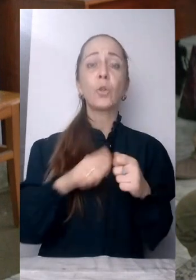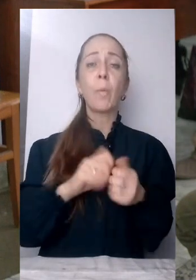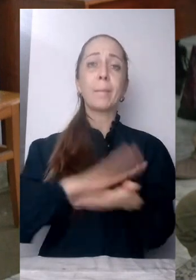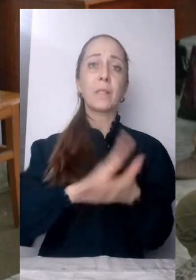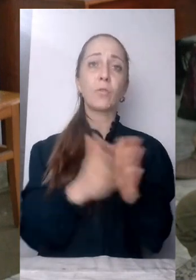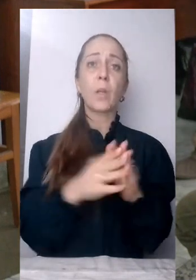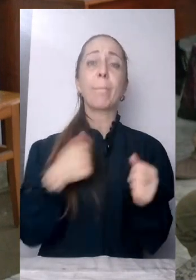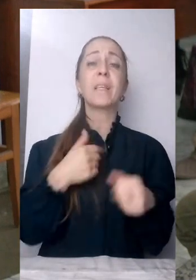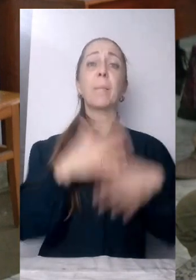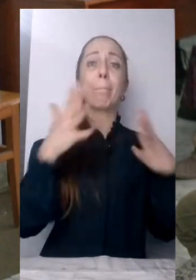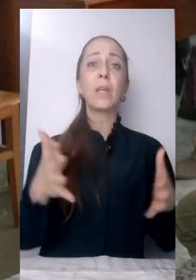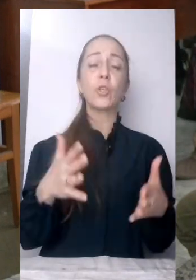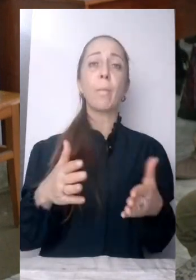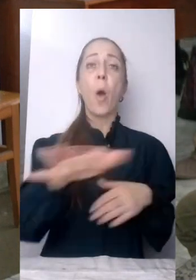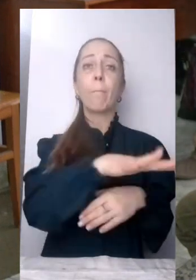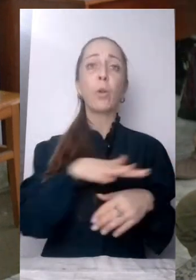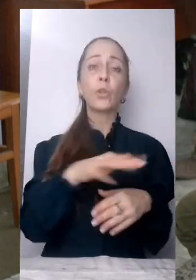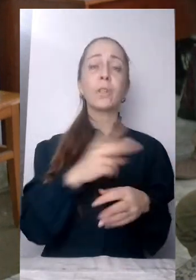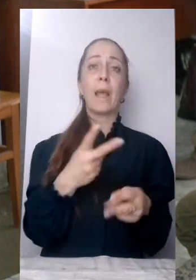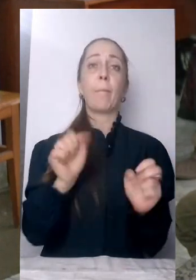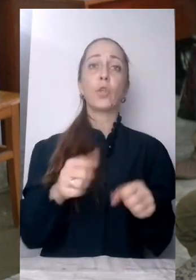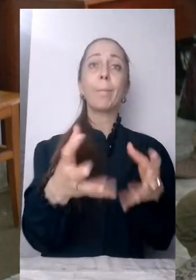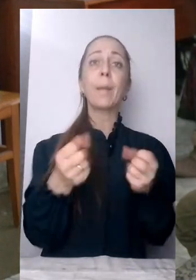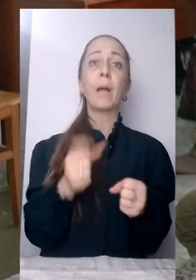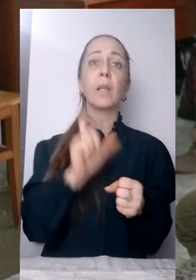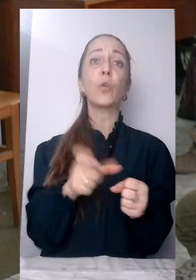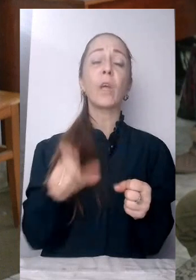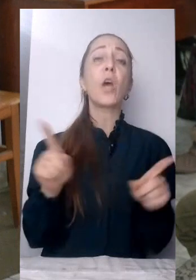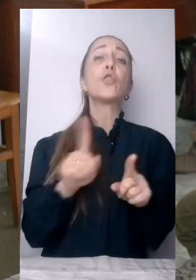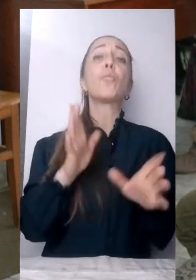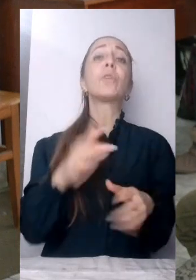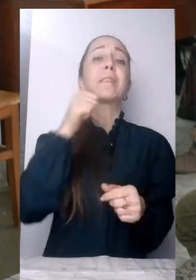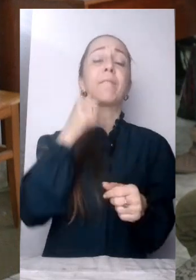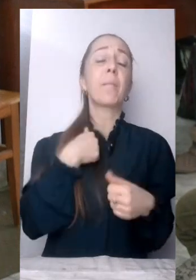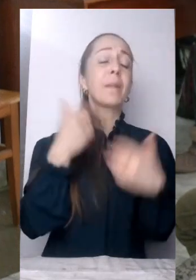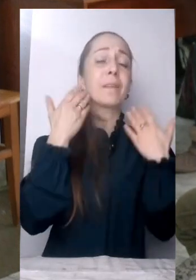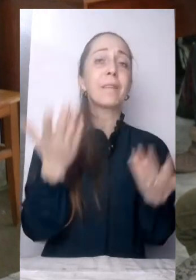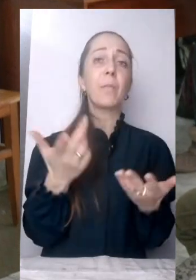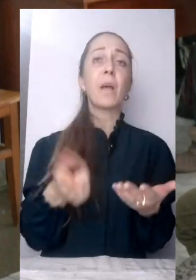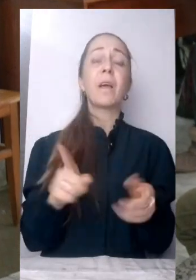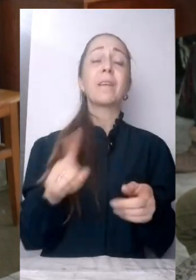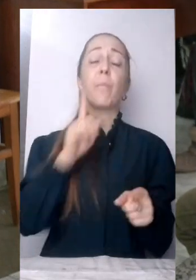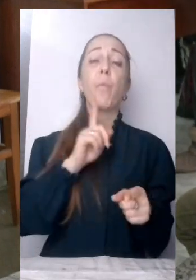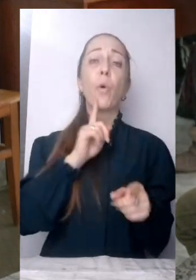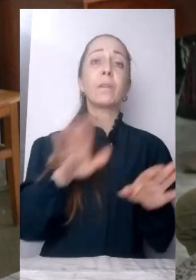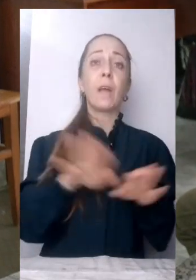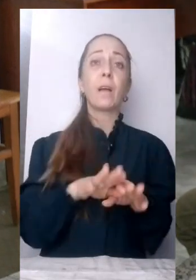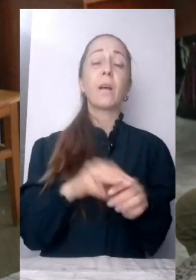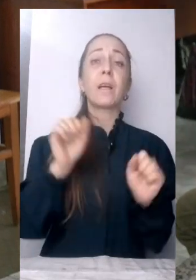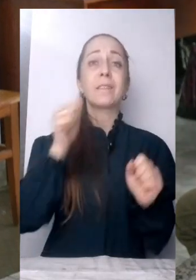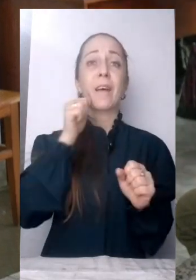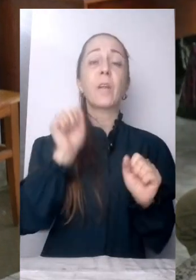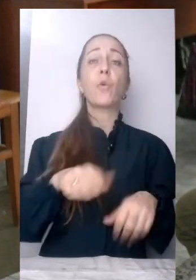приймати людей, тому що ми не знаємо, що буде завтра. Сьогодні це стабільний потік, завтра може буде більше людей, тому ми